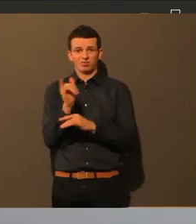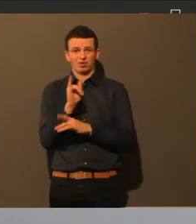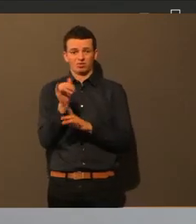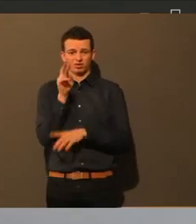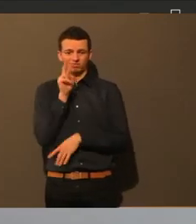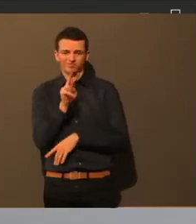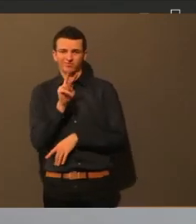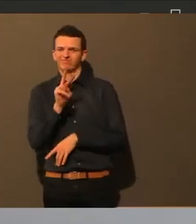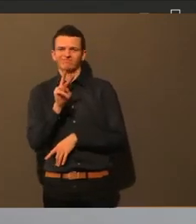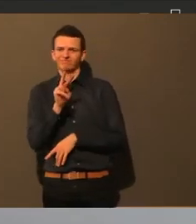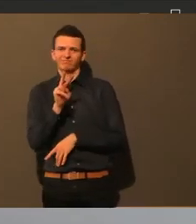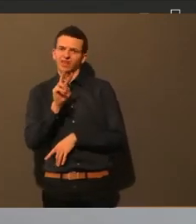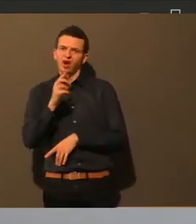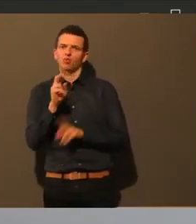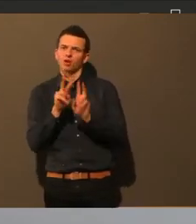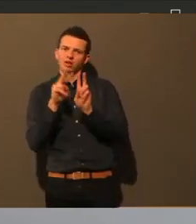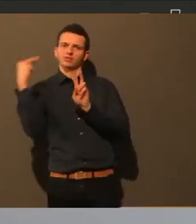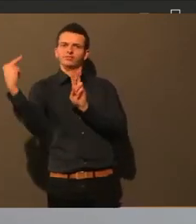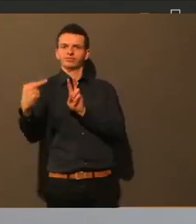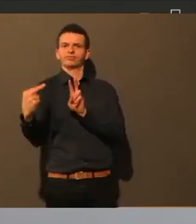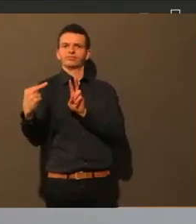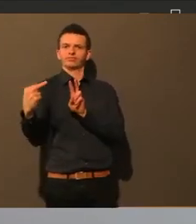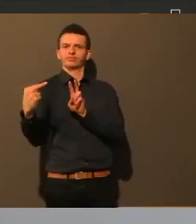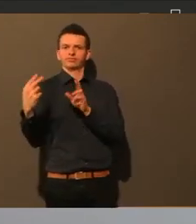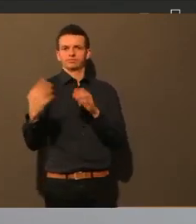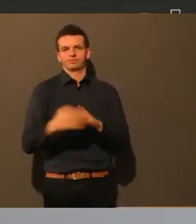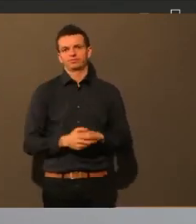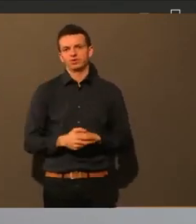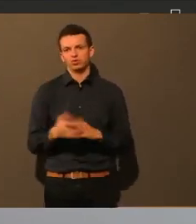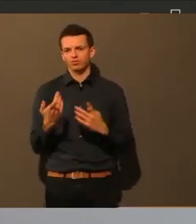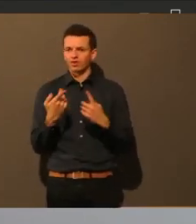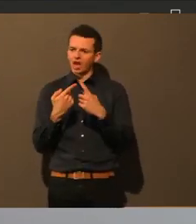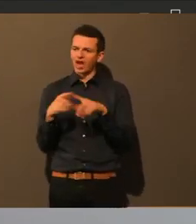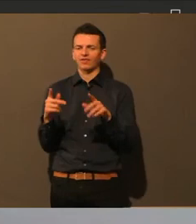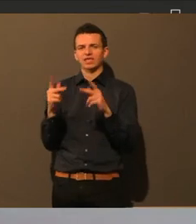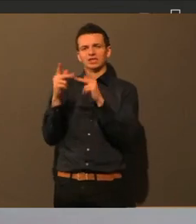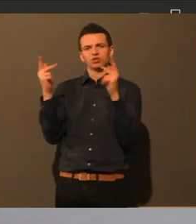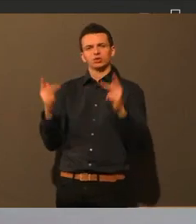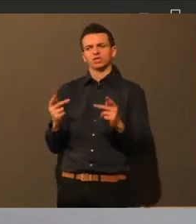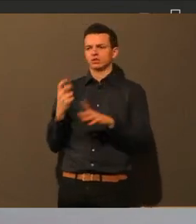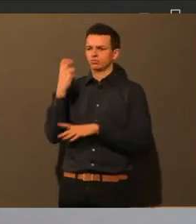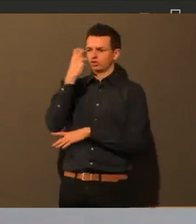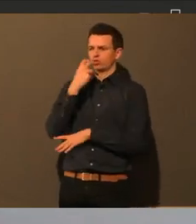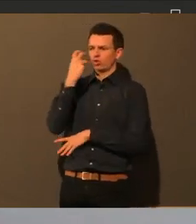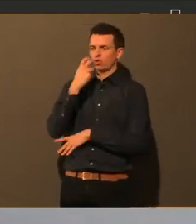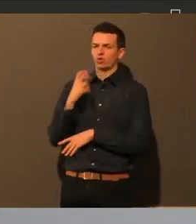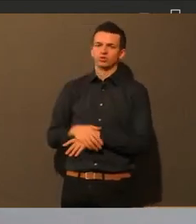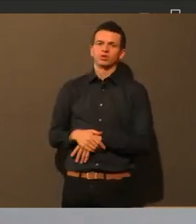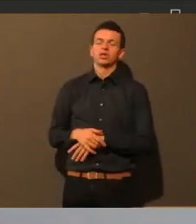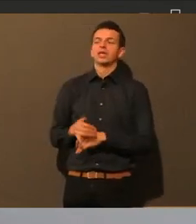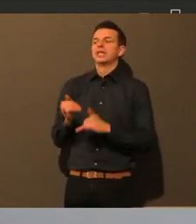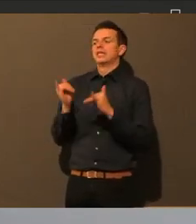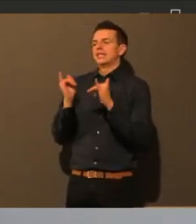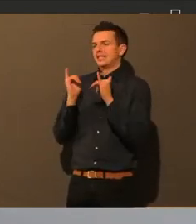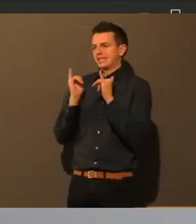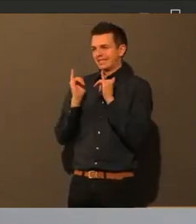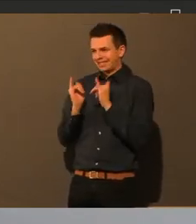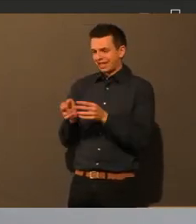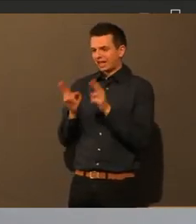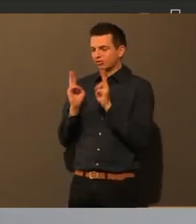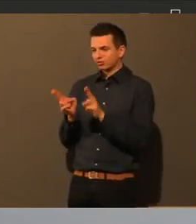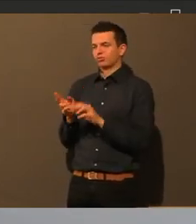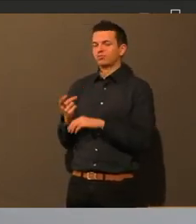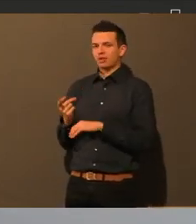Das sind aber auch, also bloß als Hinweis, das ist natürlich auch eine Frage von dem, wie die Schulen sich selber organisieren. Also wir als Stadt werden nie